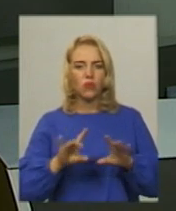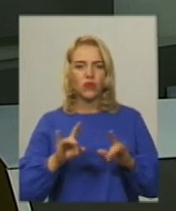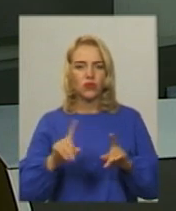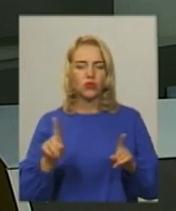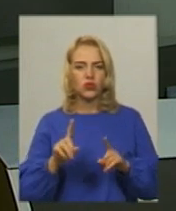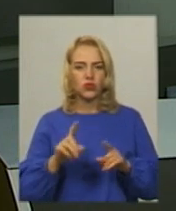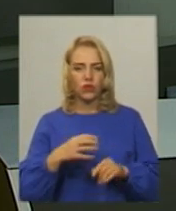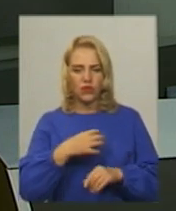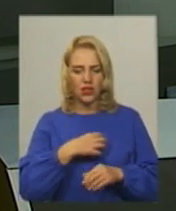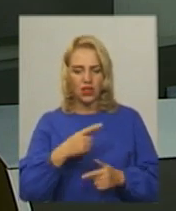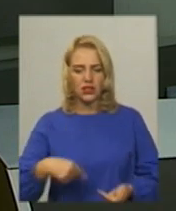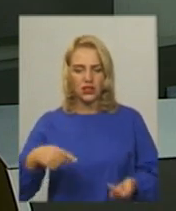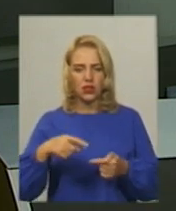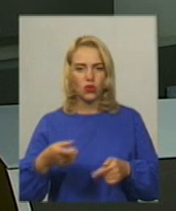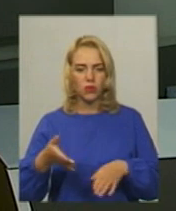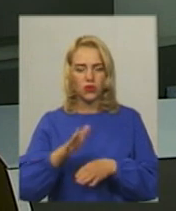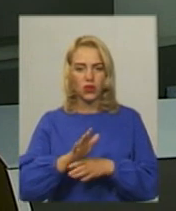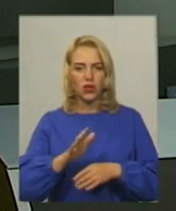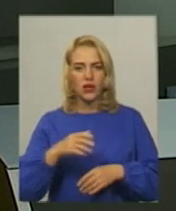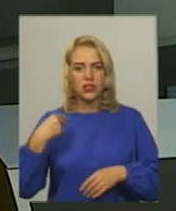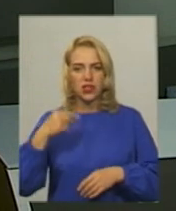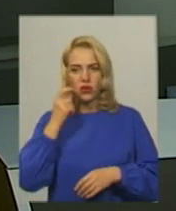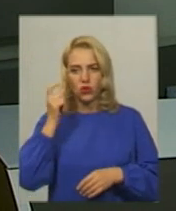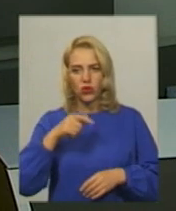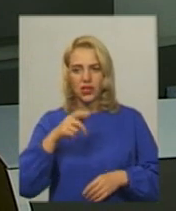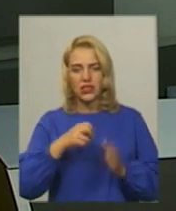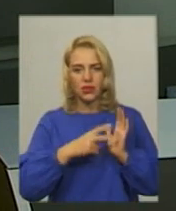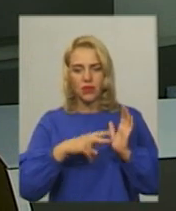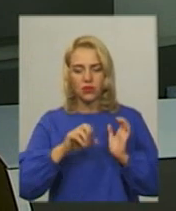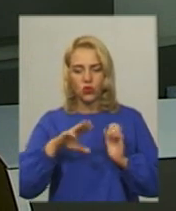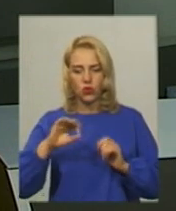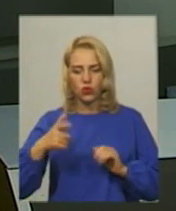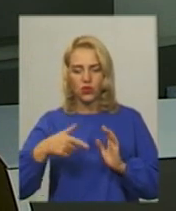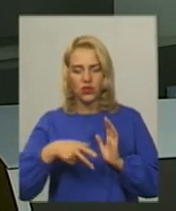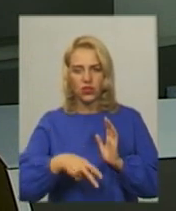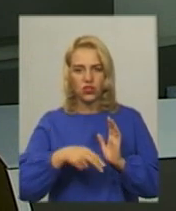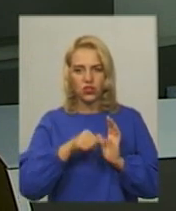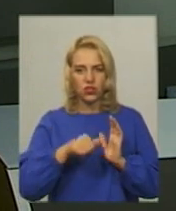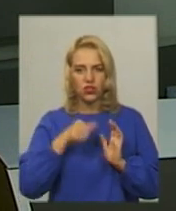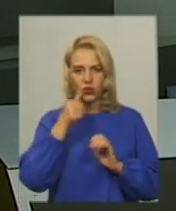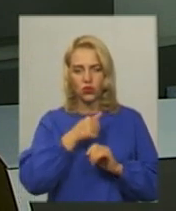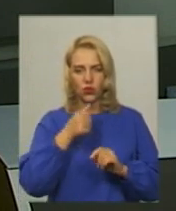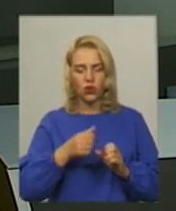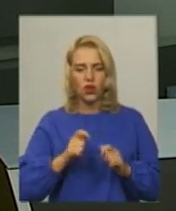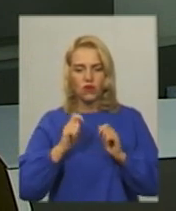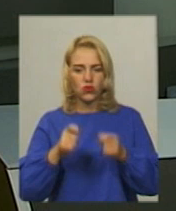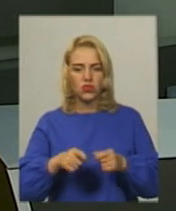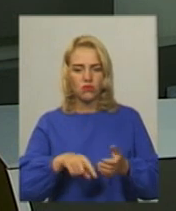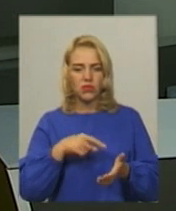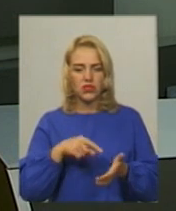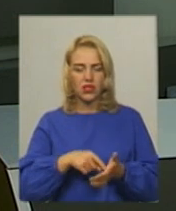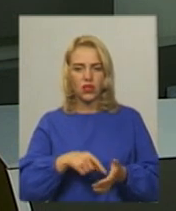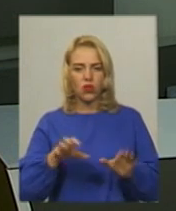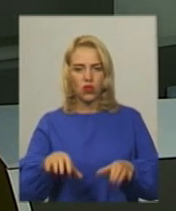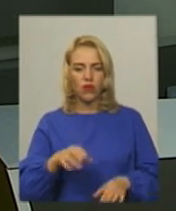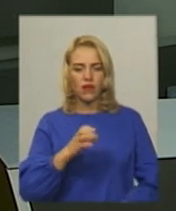підзнаки згідно з указом президента України від 17 лютого 2016 року вручив міський голова Нетішина Олександр